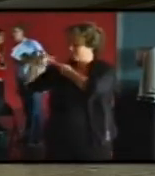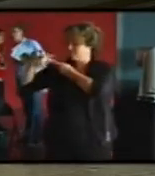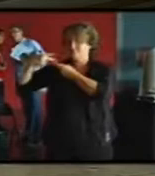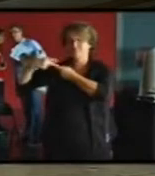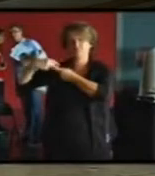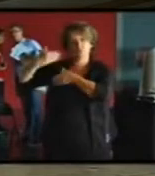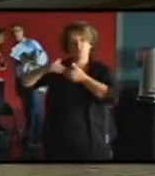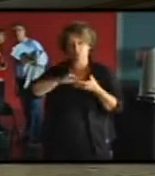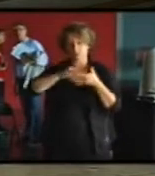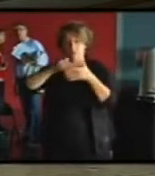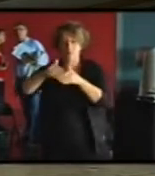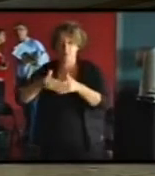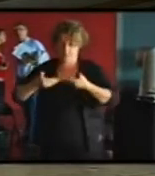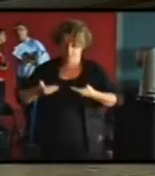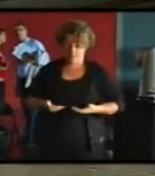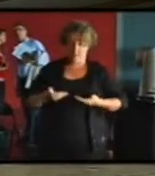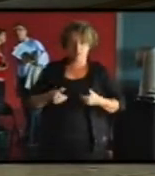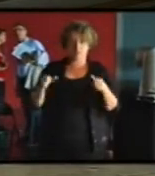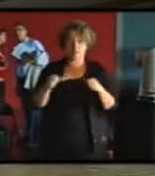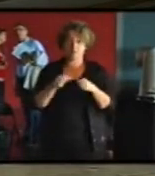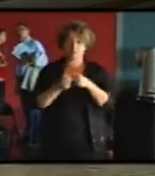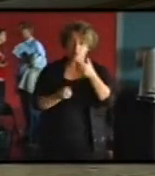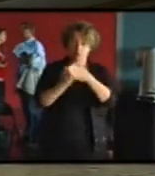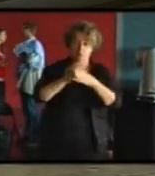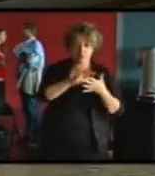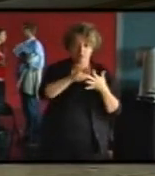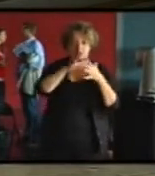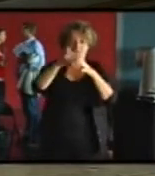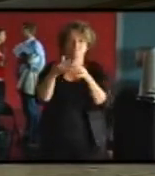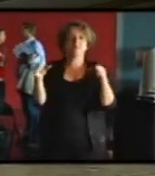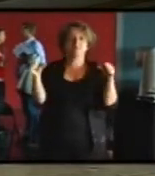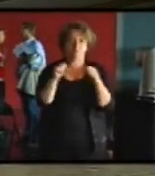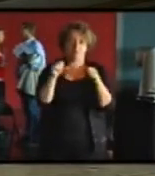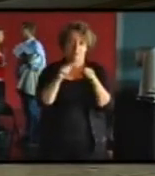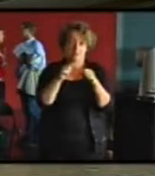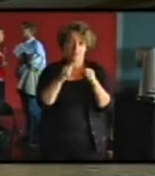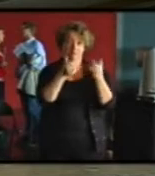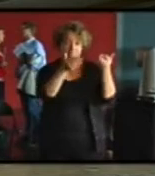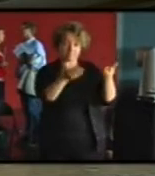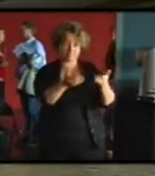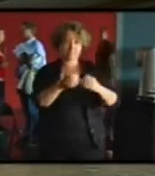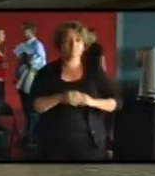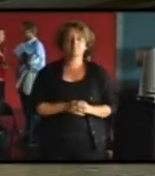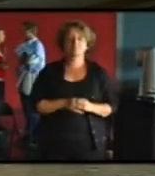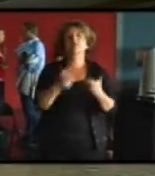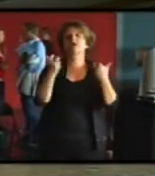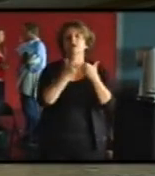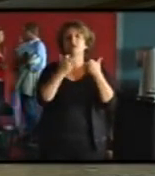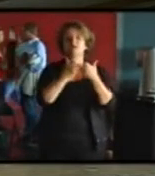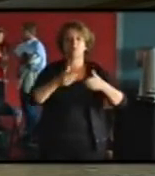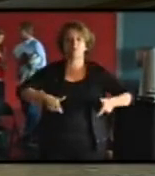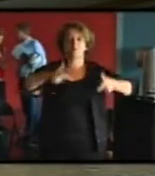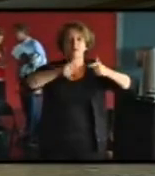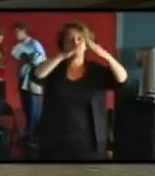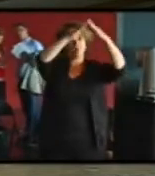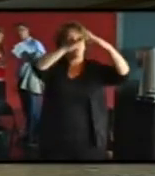'enjeu c'est bien d'inventer quelle est la transformation nouvelle que l'on va avoir sur les bâtiments quand on parle par exemple d'isoler les toitures de